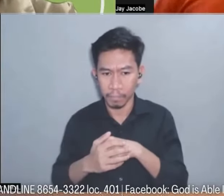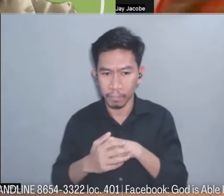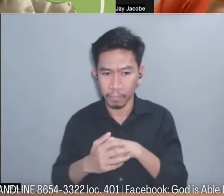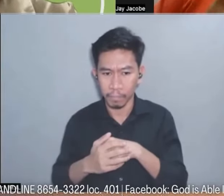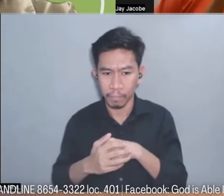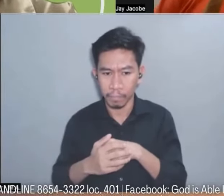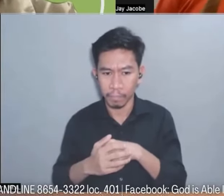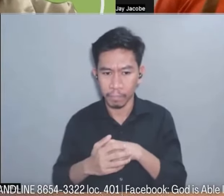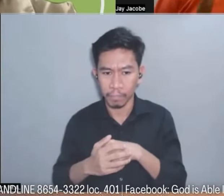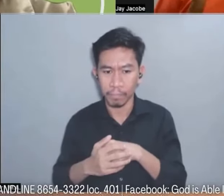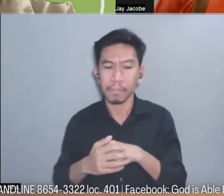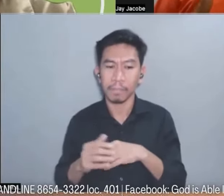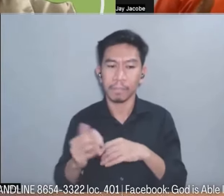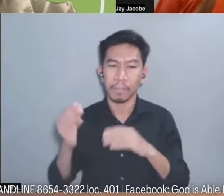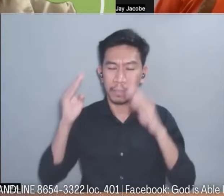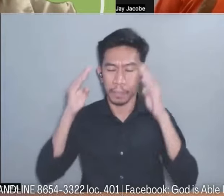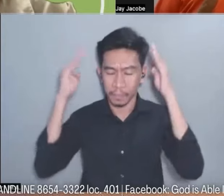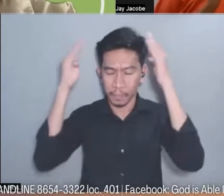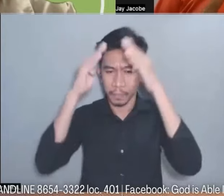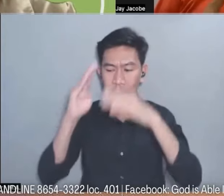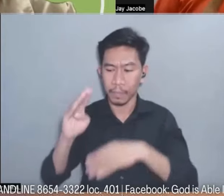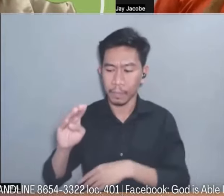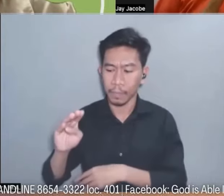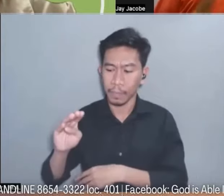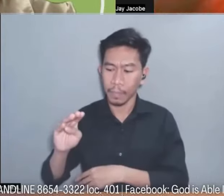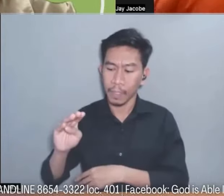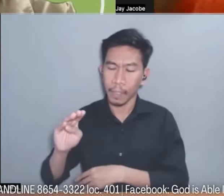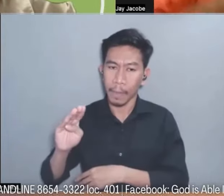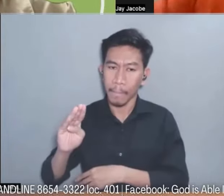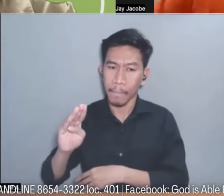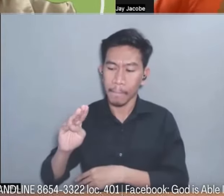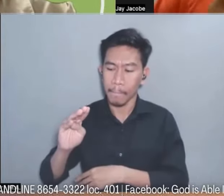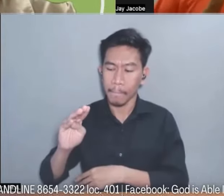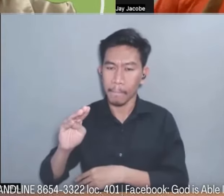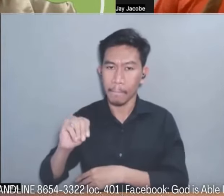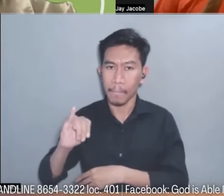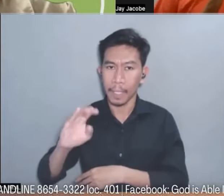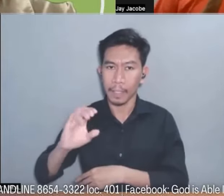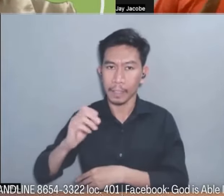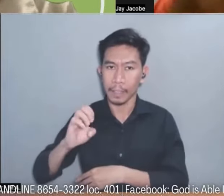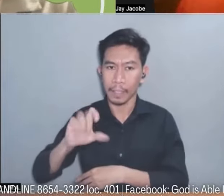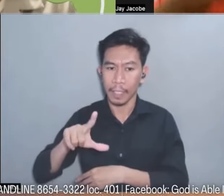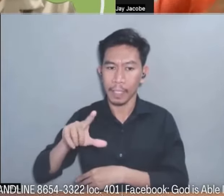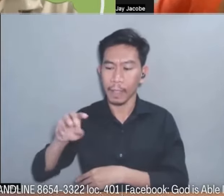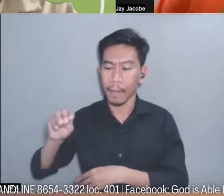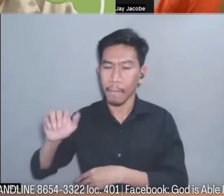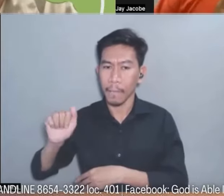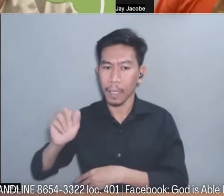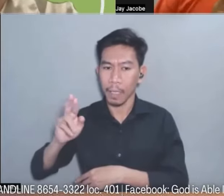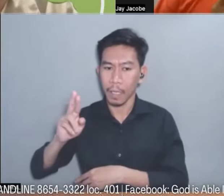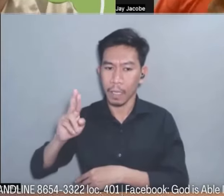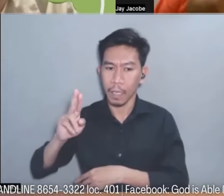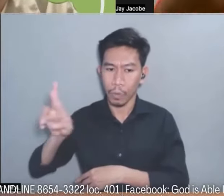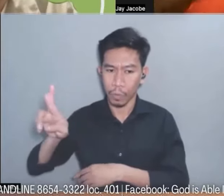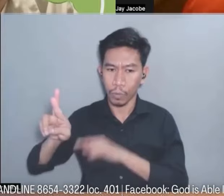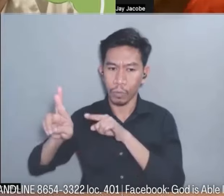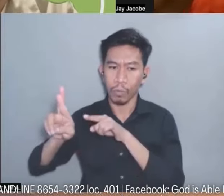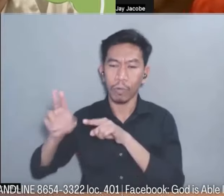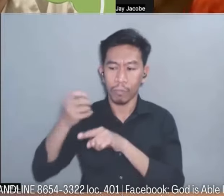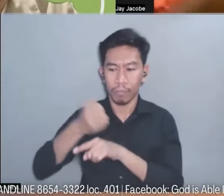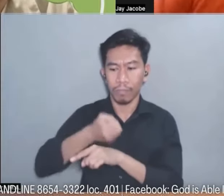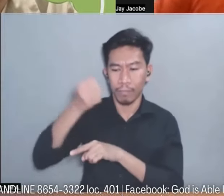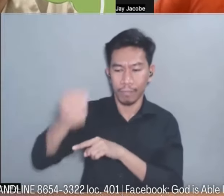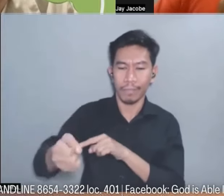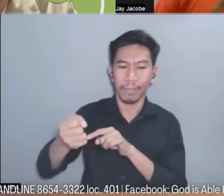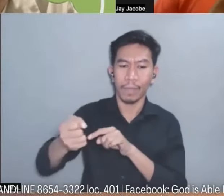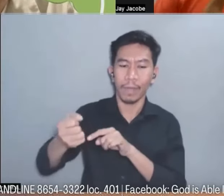itinalaga ni Bishop Michael Mahord bilang mag-pastor doon at at the same time pastor administrative pastor or sa